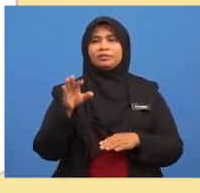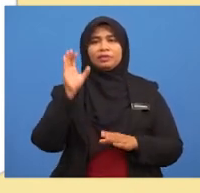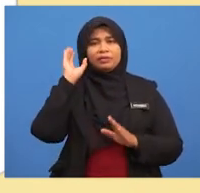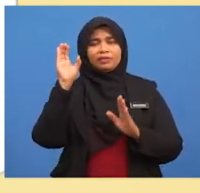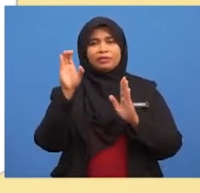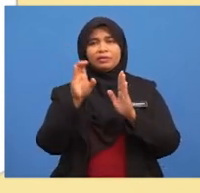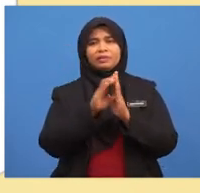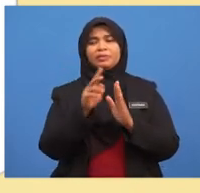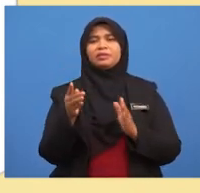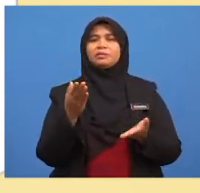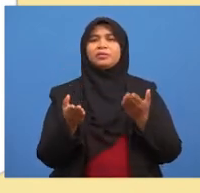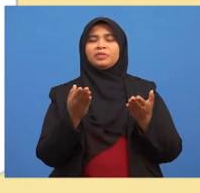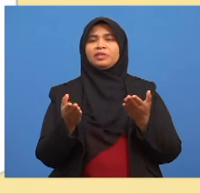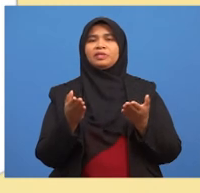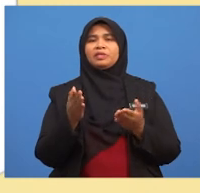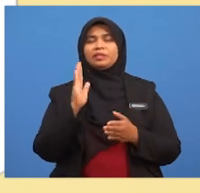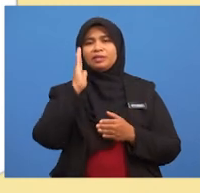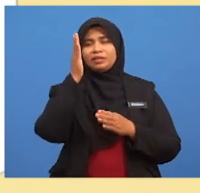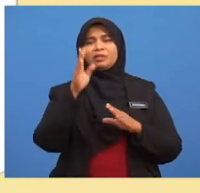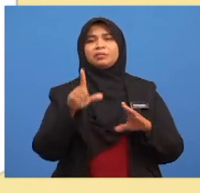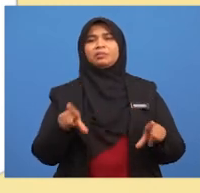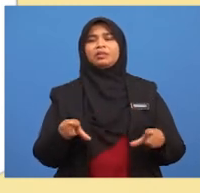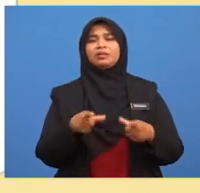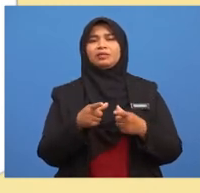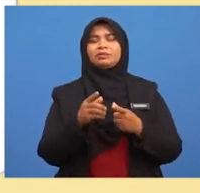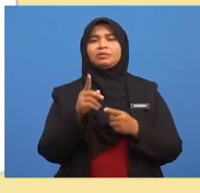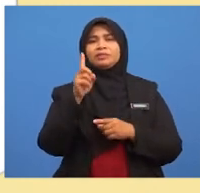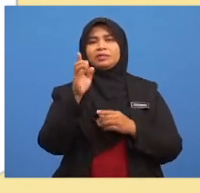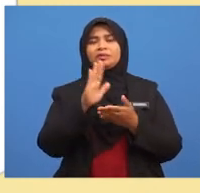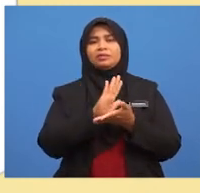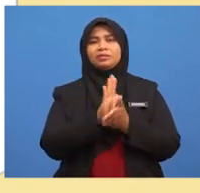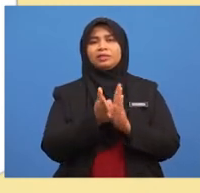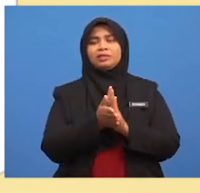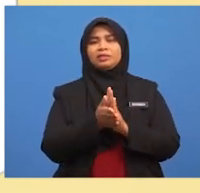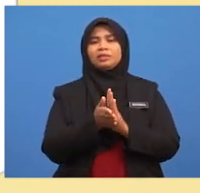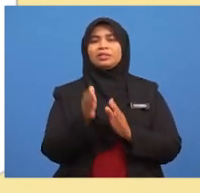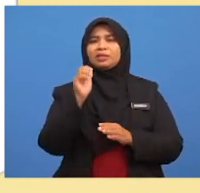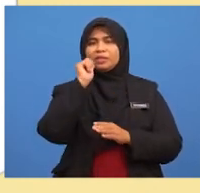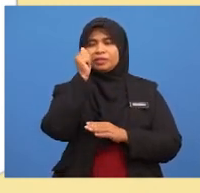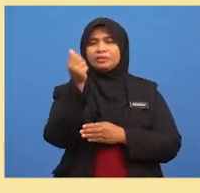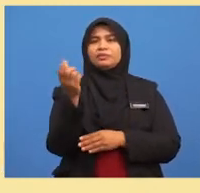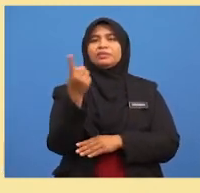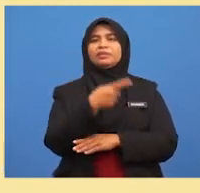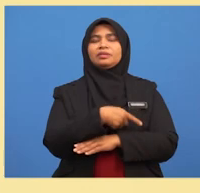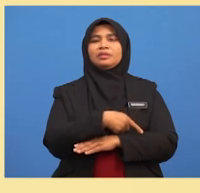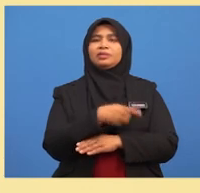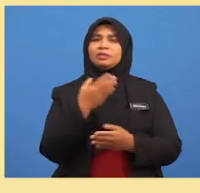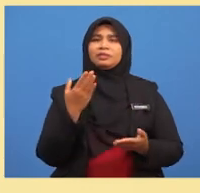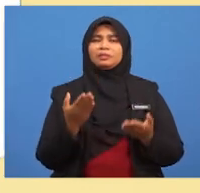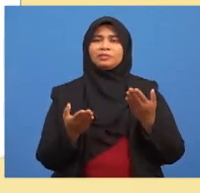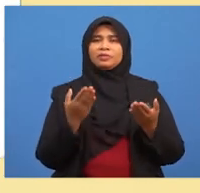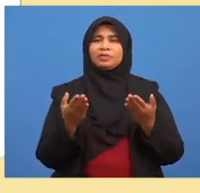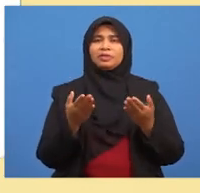kemungkinan berlakunya suatu kejadian pada keesokan hari. Adakah